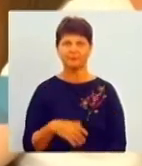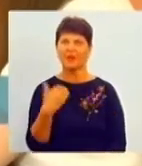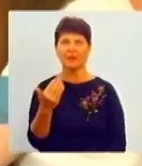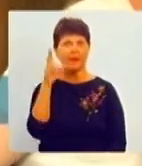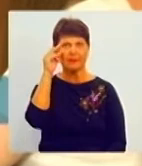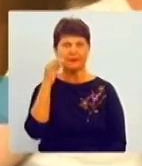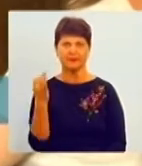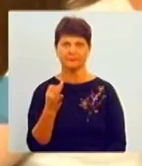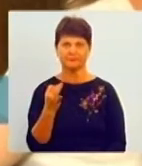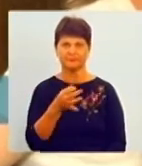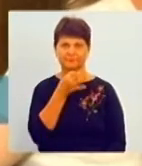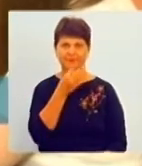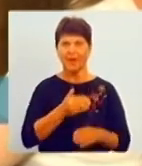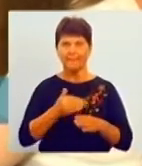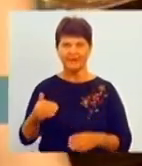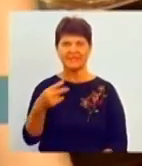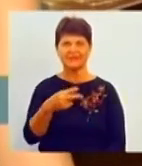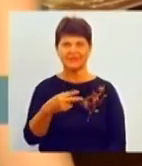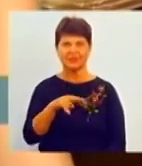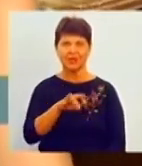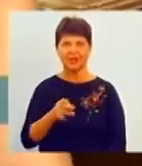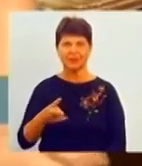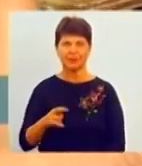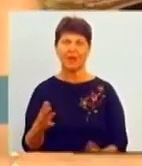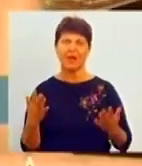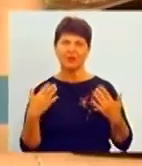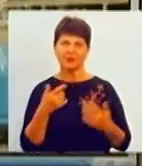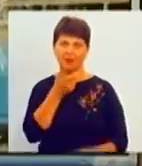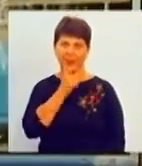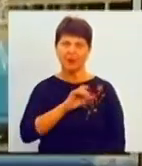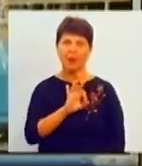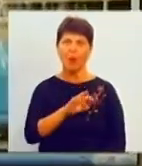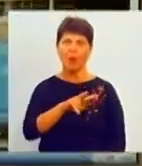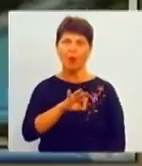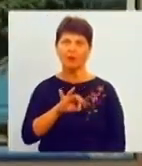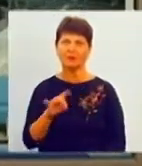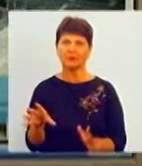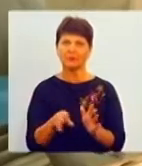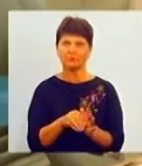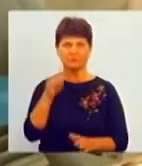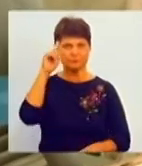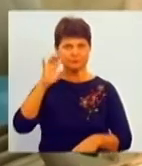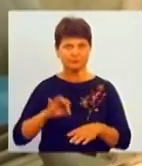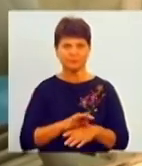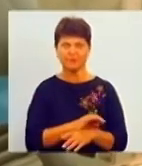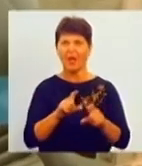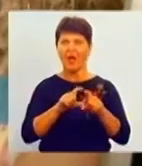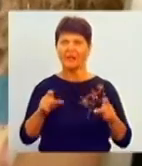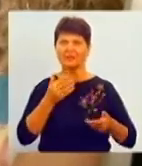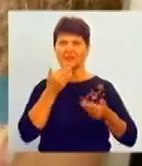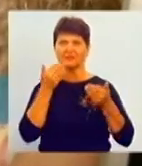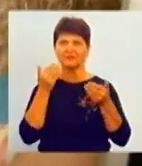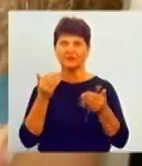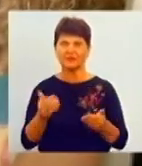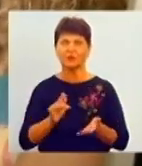Десь, мабуть, після 20 липня. На відпочинок пані Олександра поїде разом з чоловіком. До агентства звернулася, аби дізнатися про варіанти